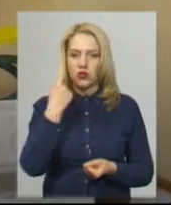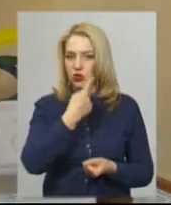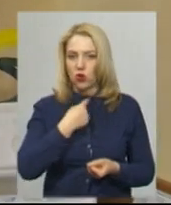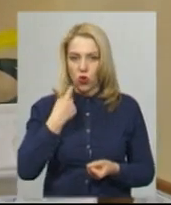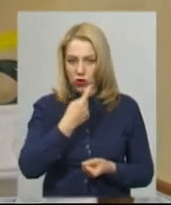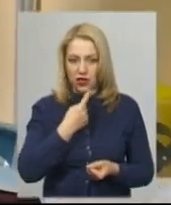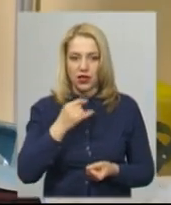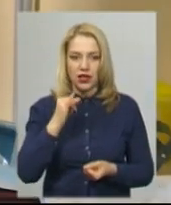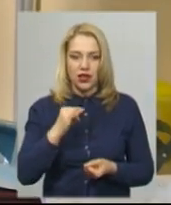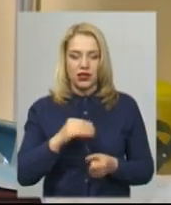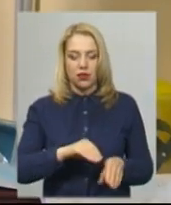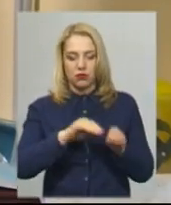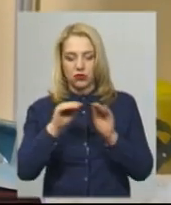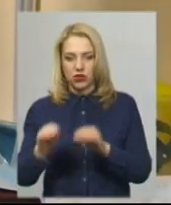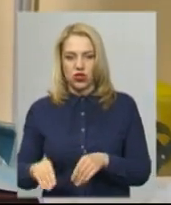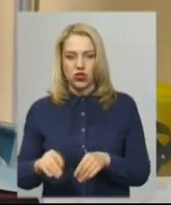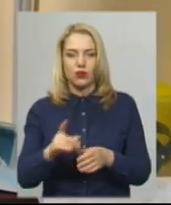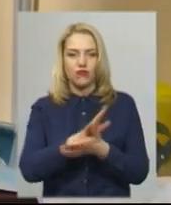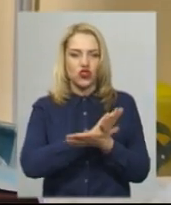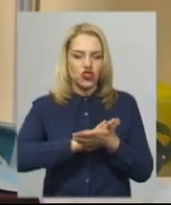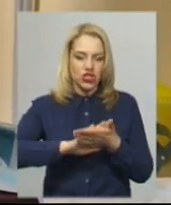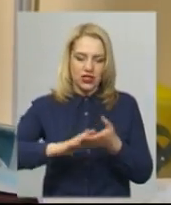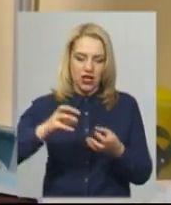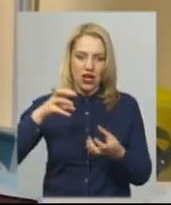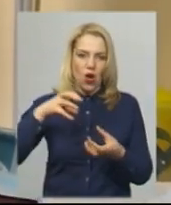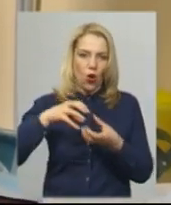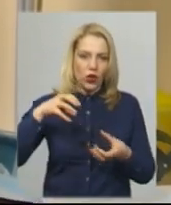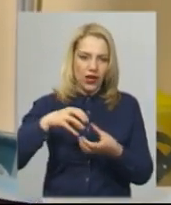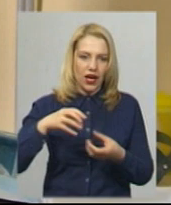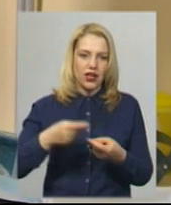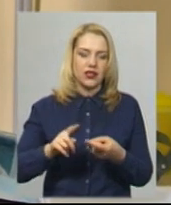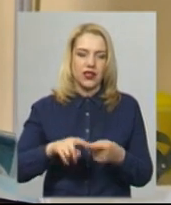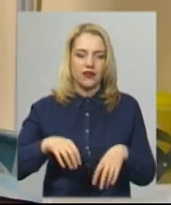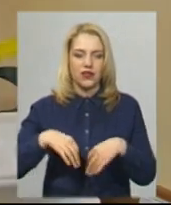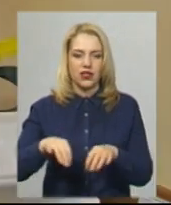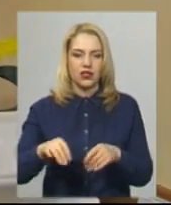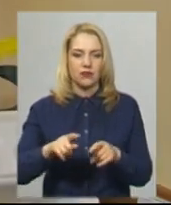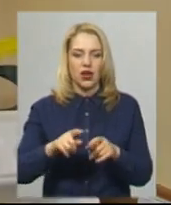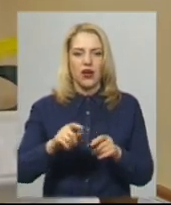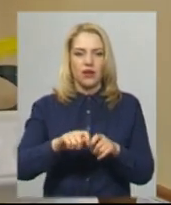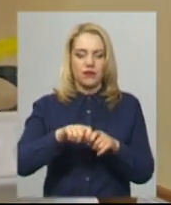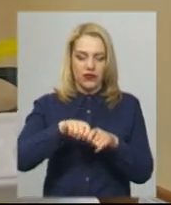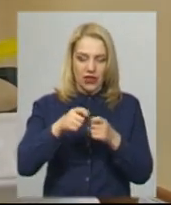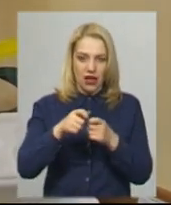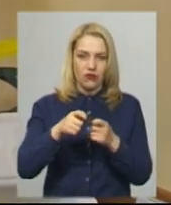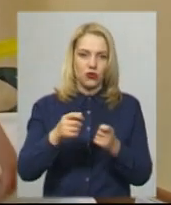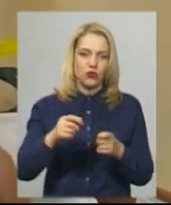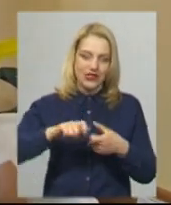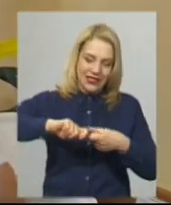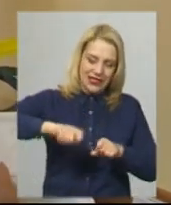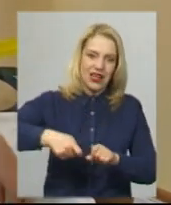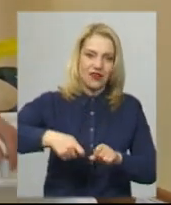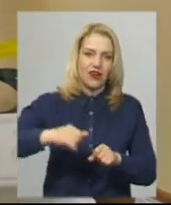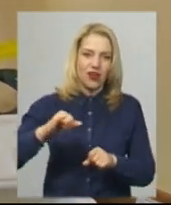поміщуємо його в стерильний контейнер із транспортним середовищем, кінчик відламуємо, герметично закриваємо і